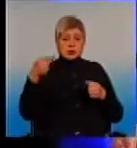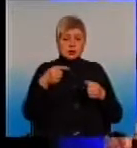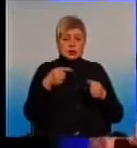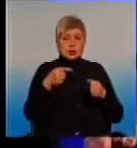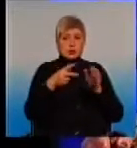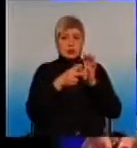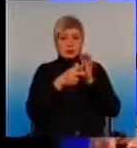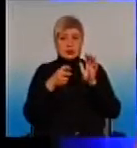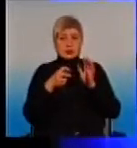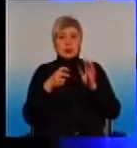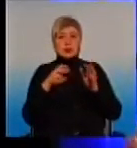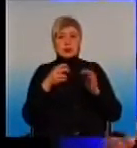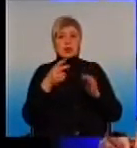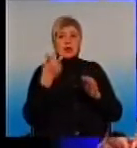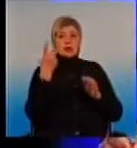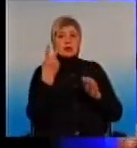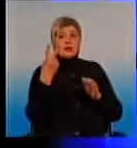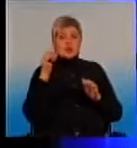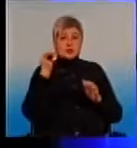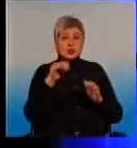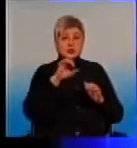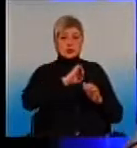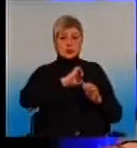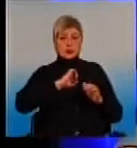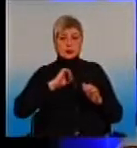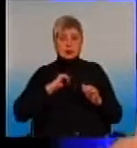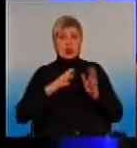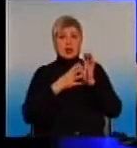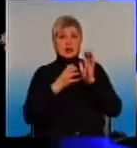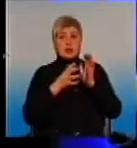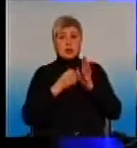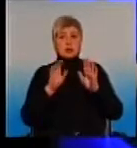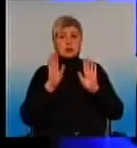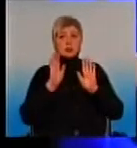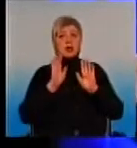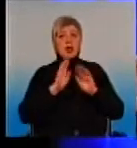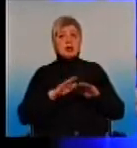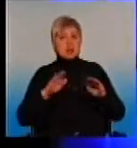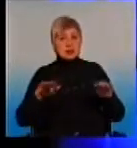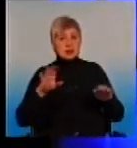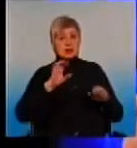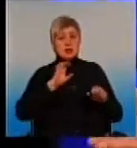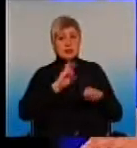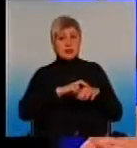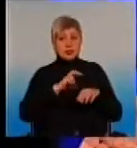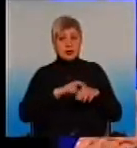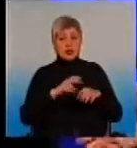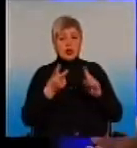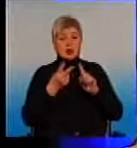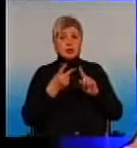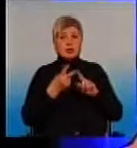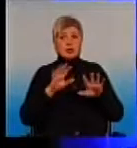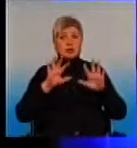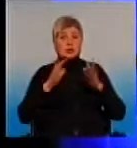2000 – терапевт і 900 – педиатр. Якщо у нього вже все, місць нет. Ну, сьогодні такой ситуації нет. І в другому случае, якщо заклад